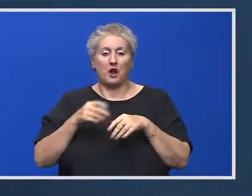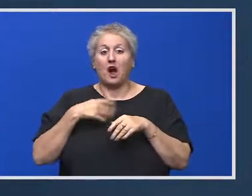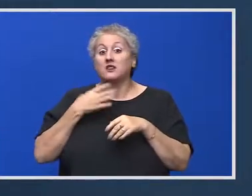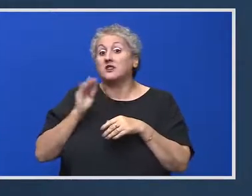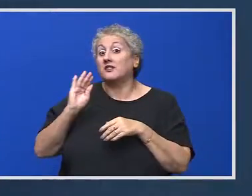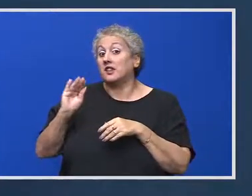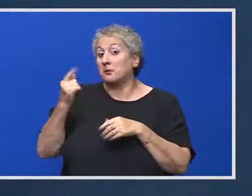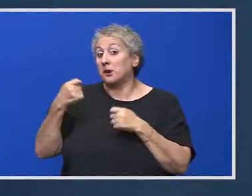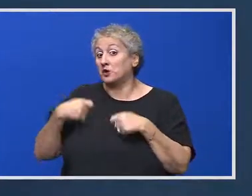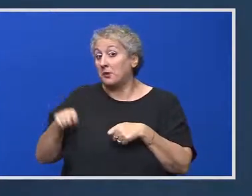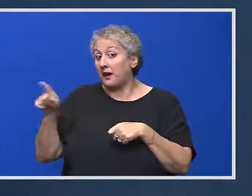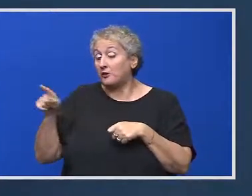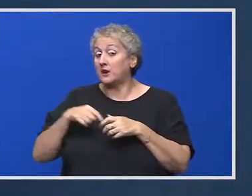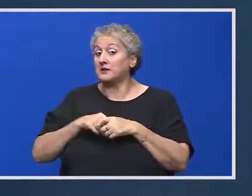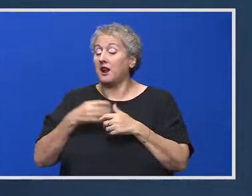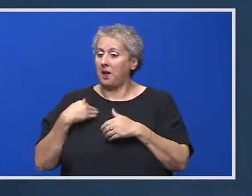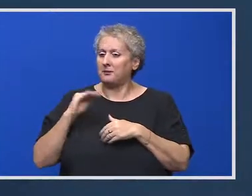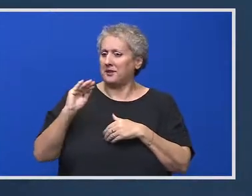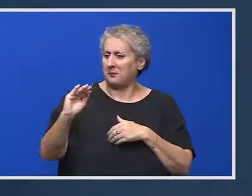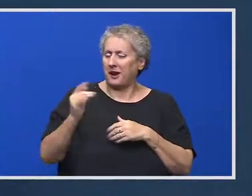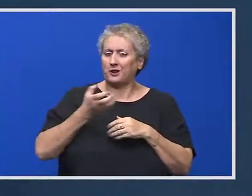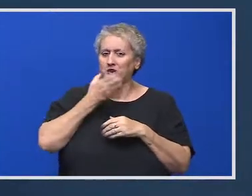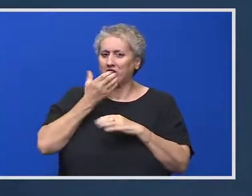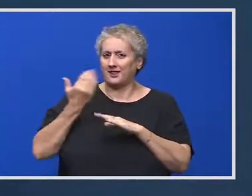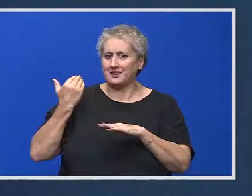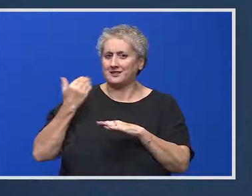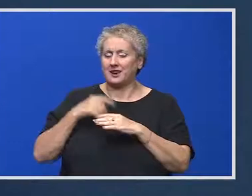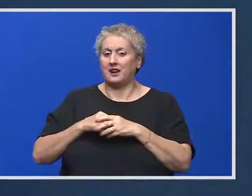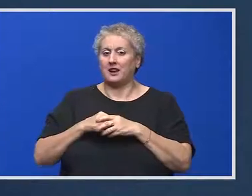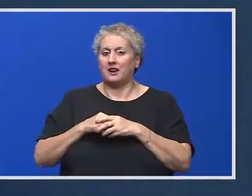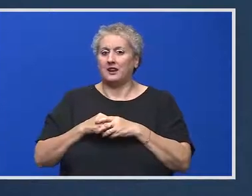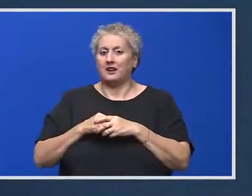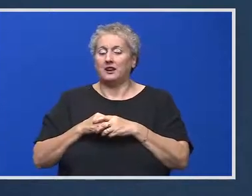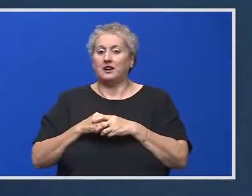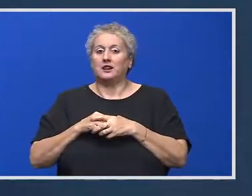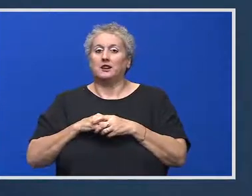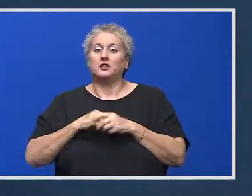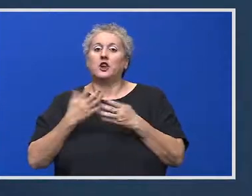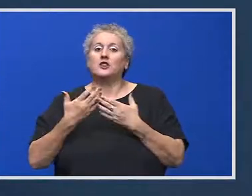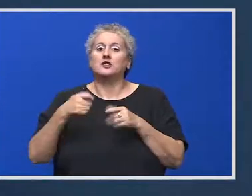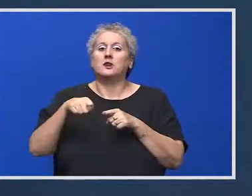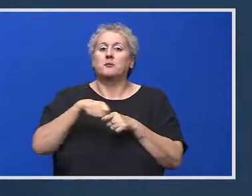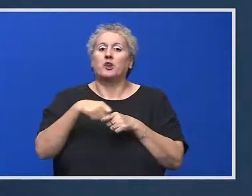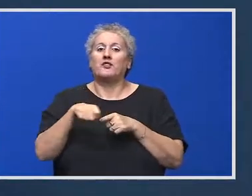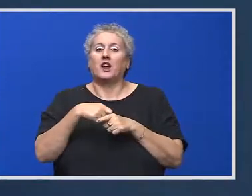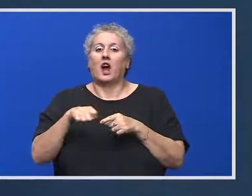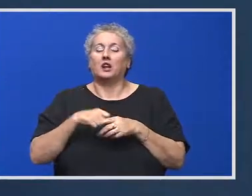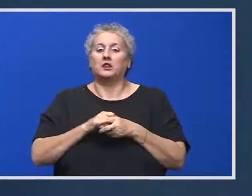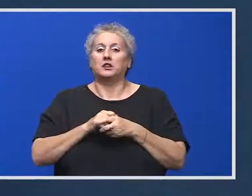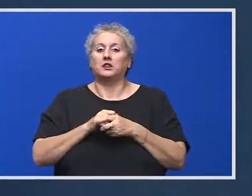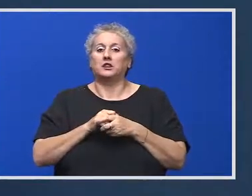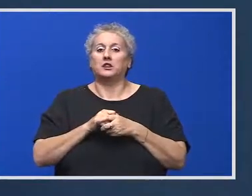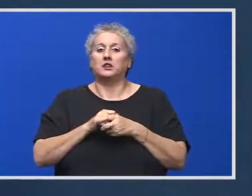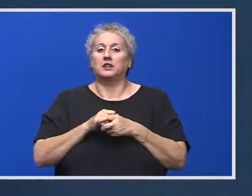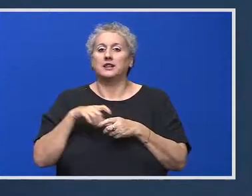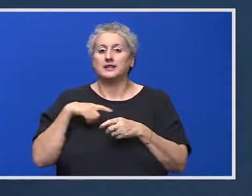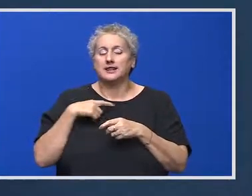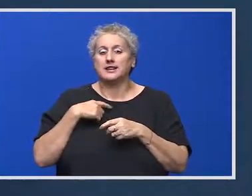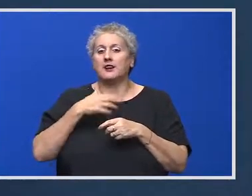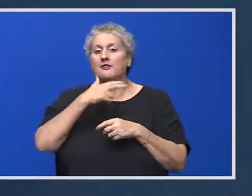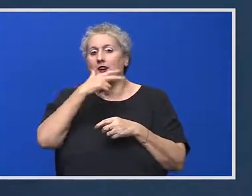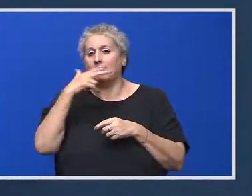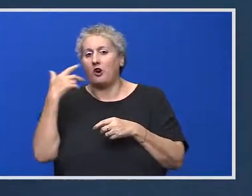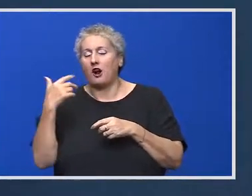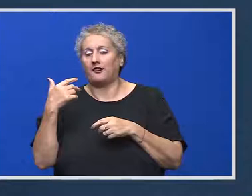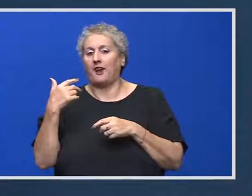dumneavoastră, pentru că pe domnul ministru l-am întrebat într-o ședință precedentă. Domnul Așelcan a acuzat că aceste modificări sunt în favoarea